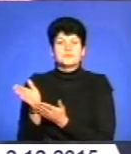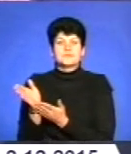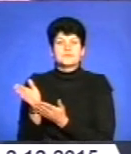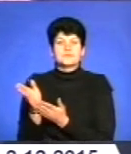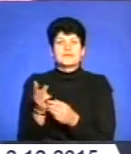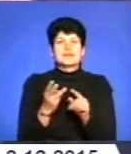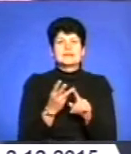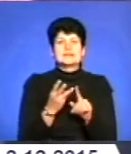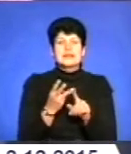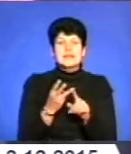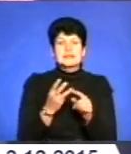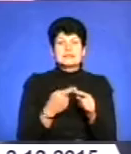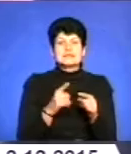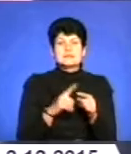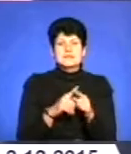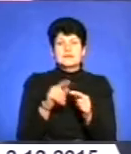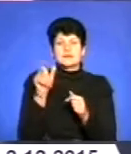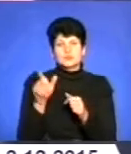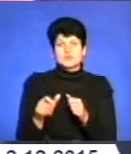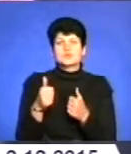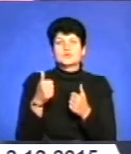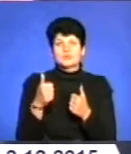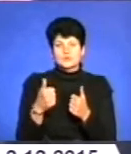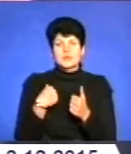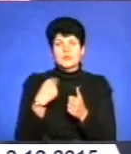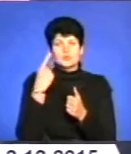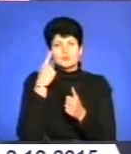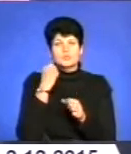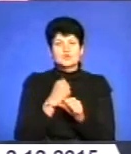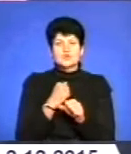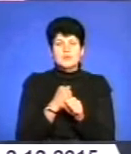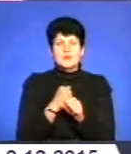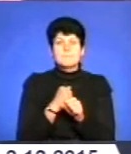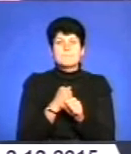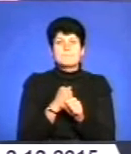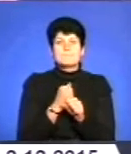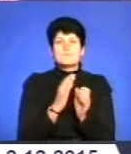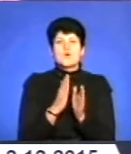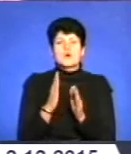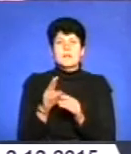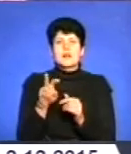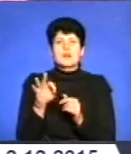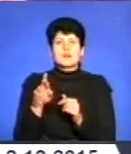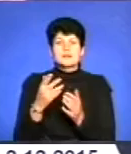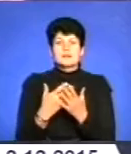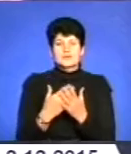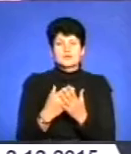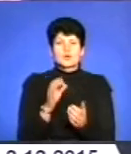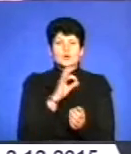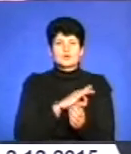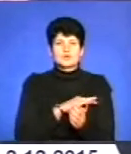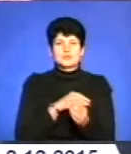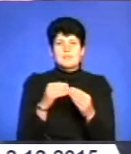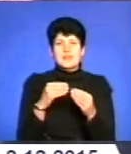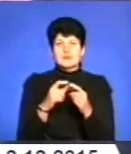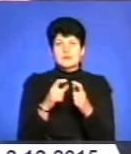Третє, це буде для пасажира добре, тому що, я думаю, що буде розроблена програма лояльності. Якщо ти користуєшся пластиковою карткою,